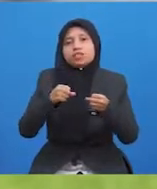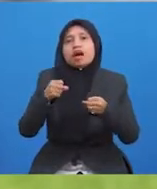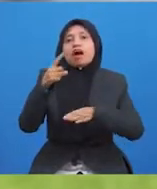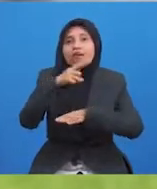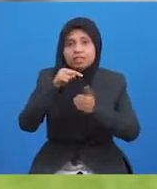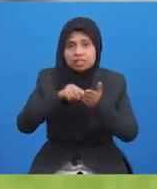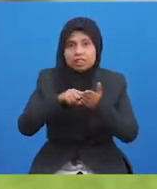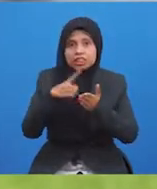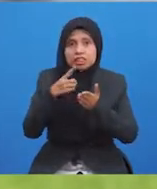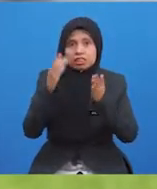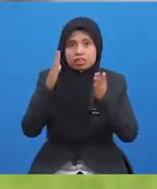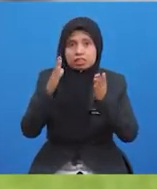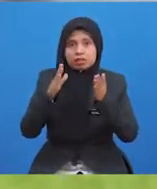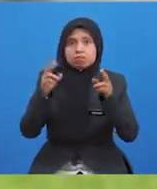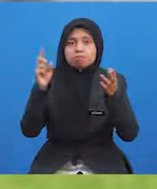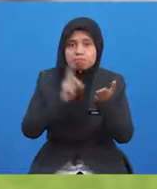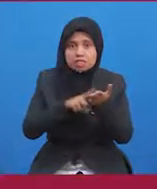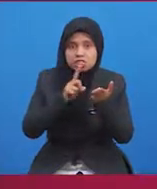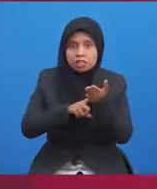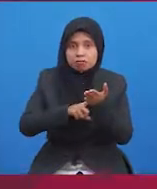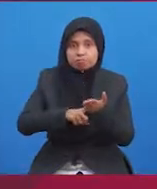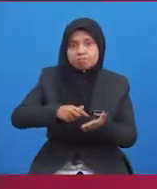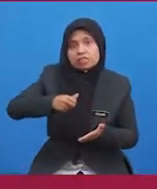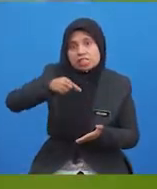tajuk keagresifan dalam sukan.